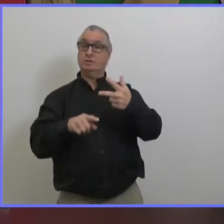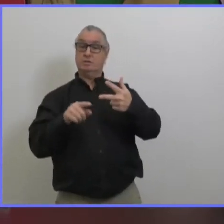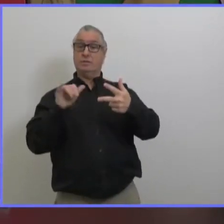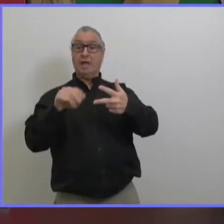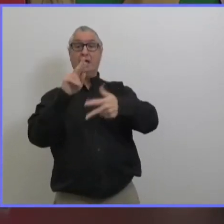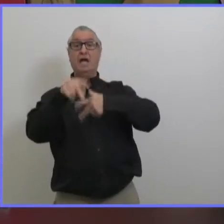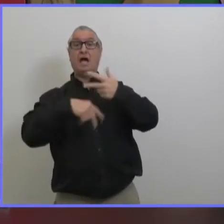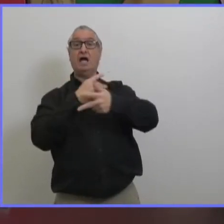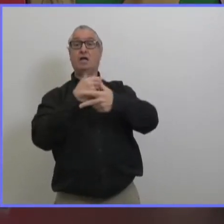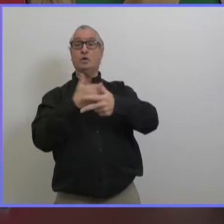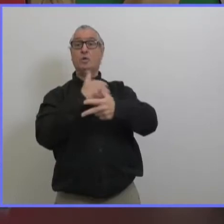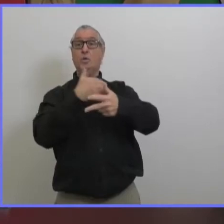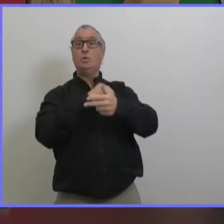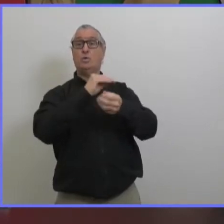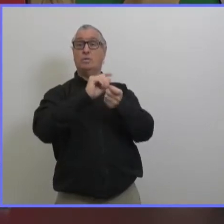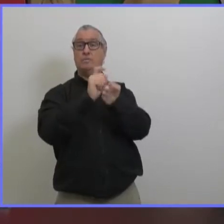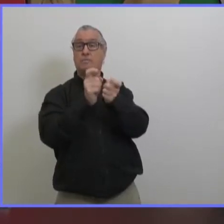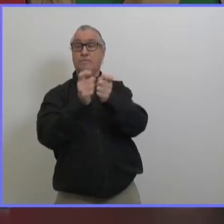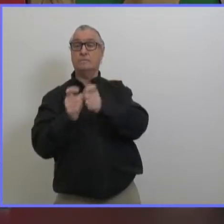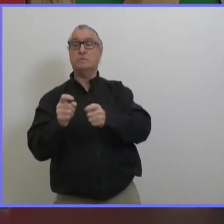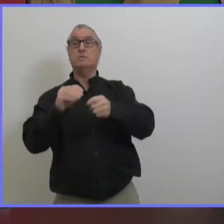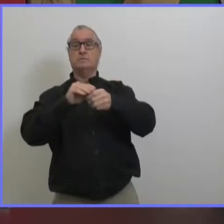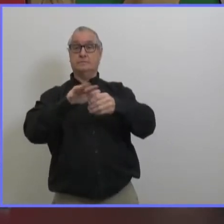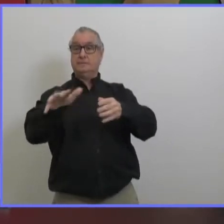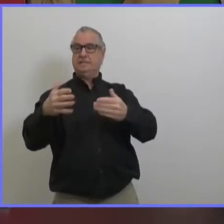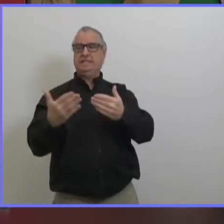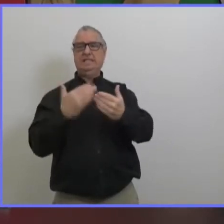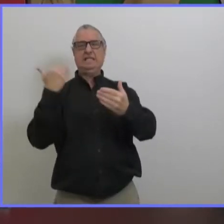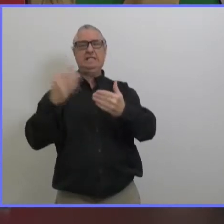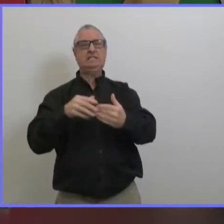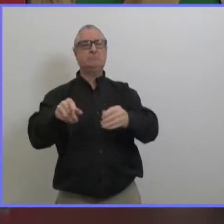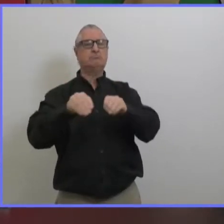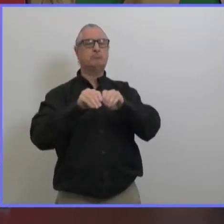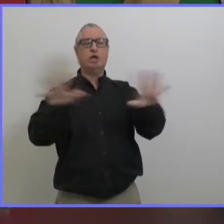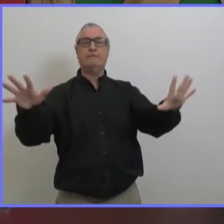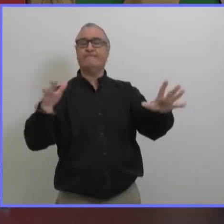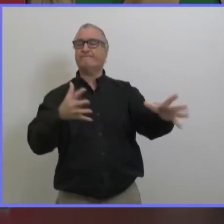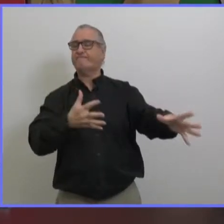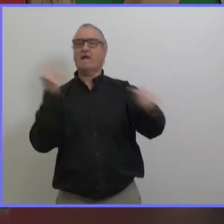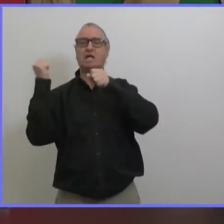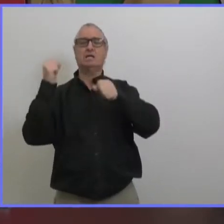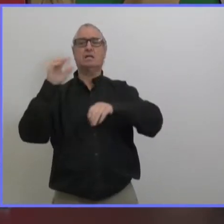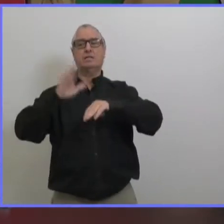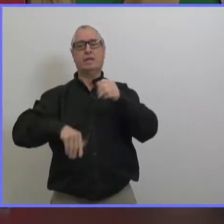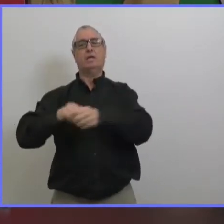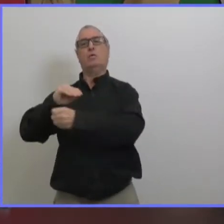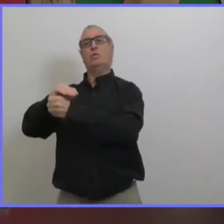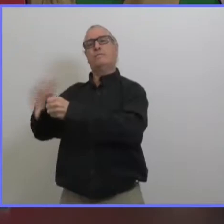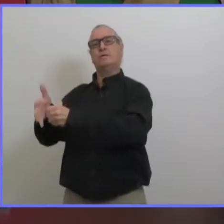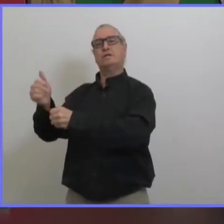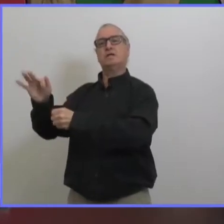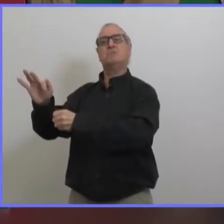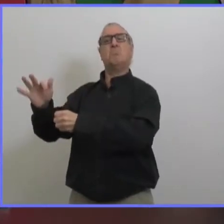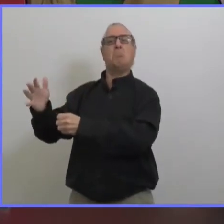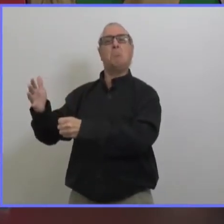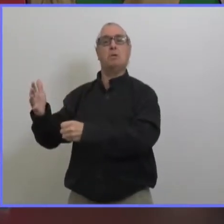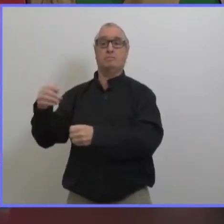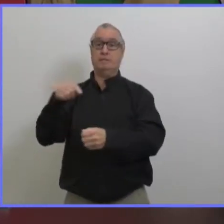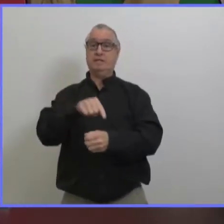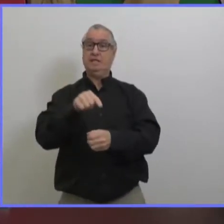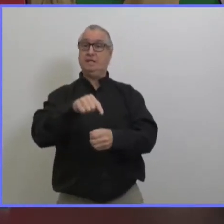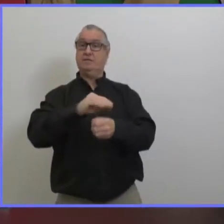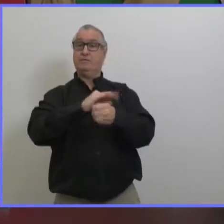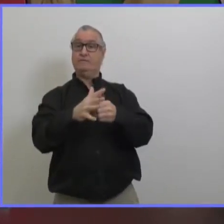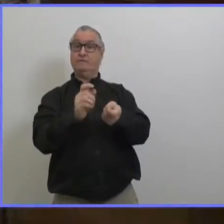accru de transmission ça ne va pas changer les seuils mais ça veut simplement dire qu'on va arriver à ses